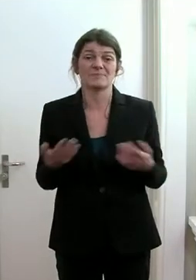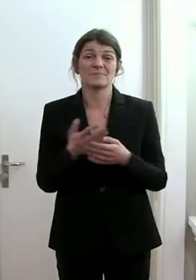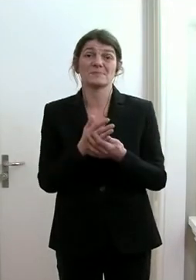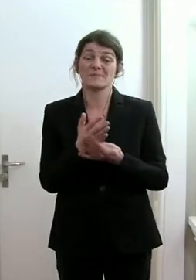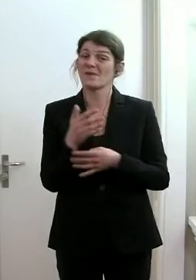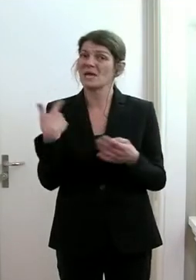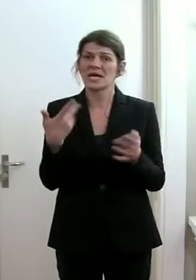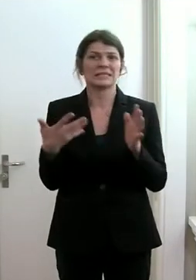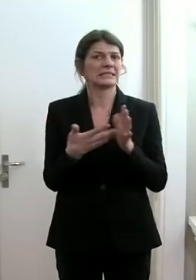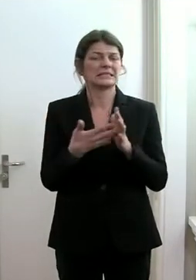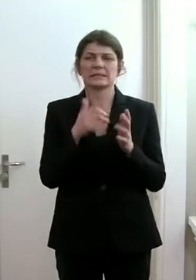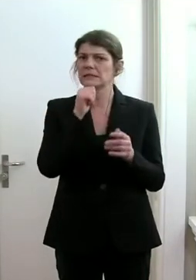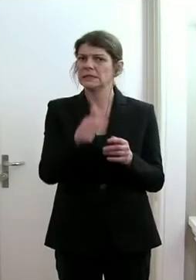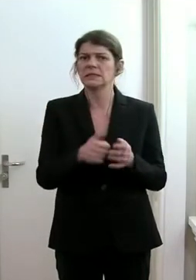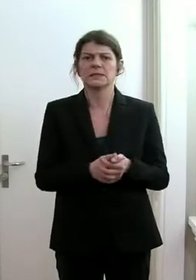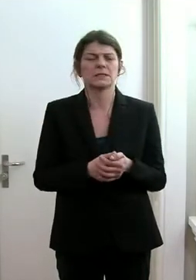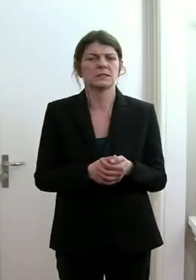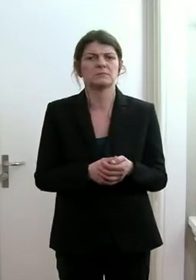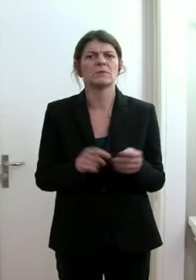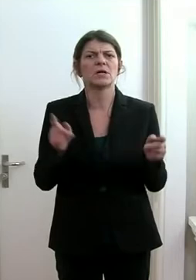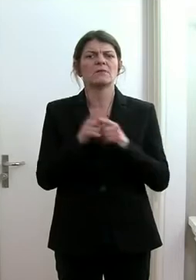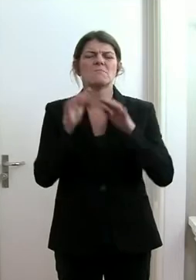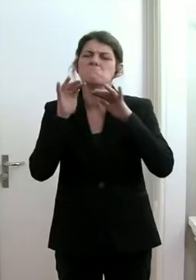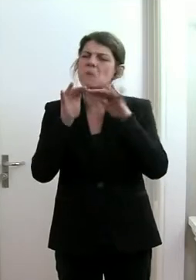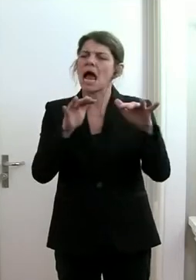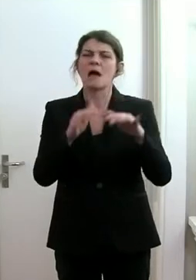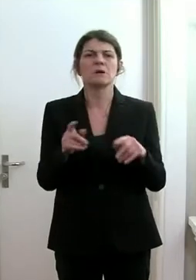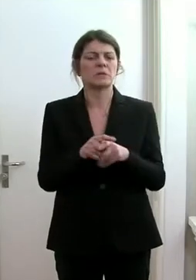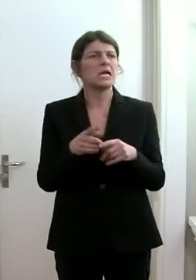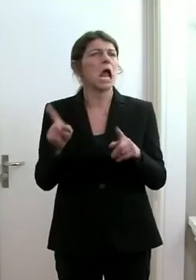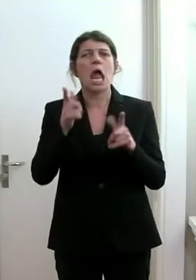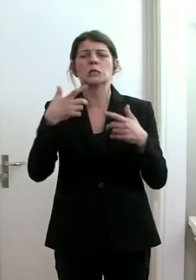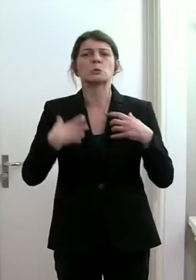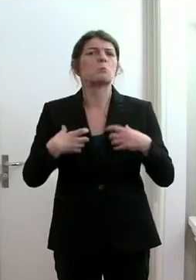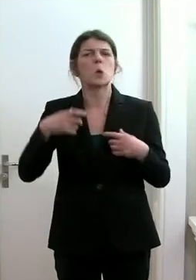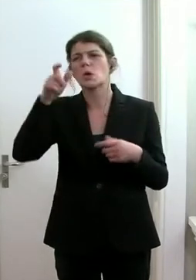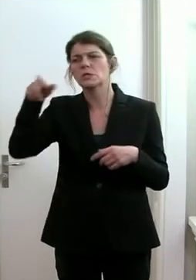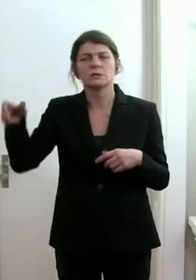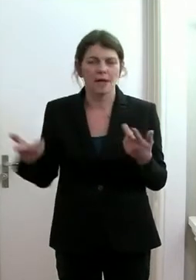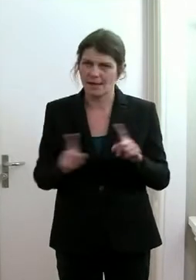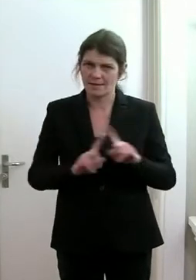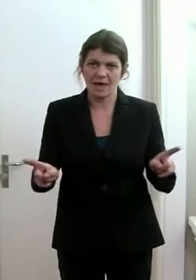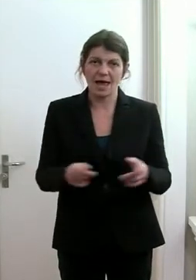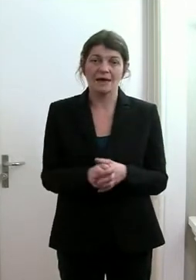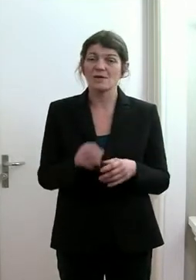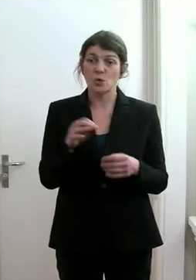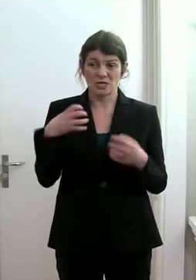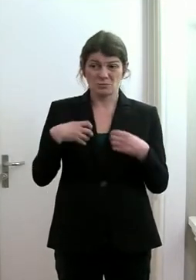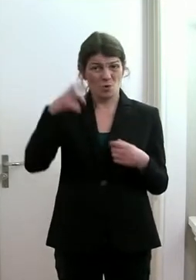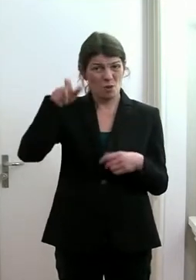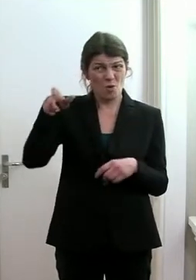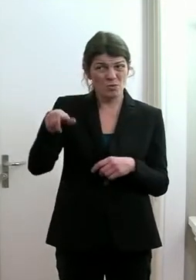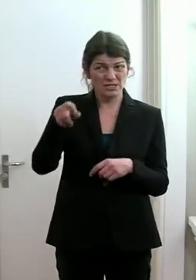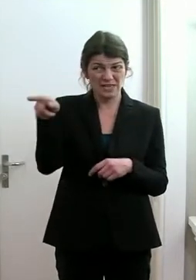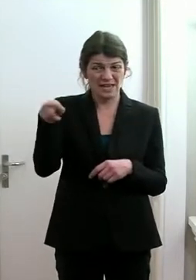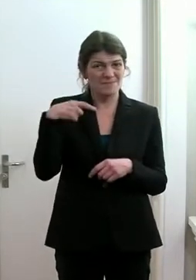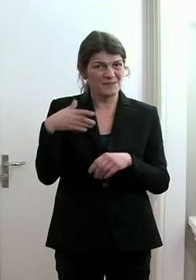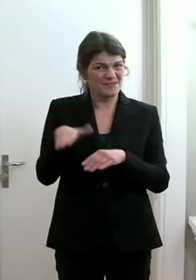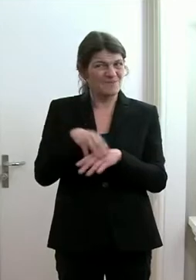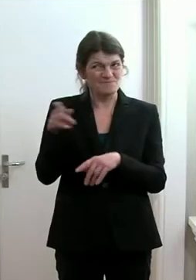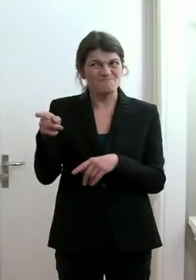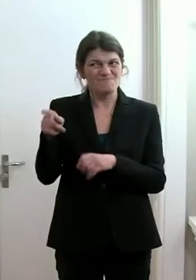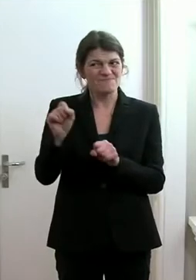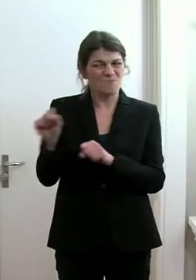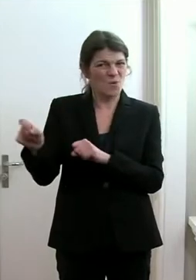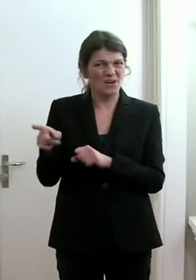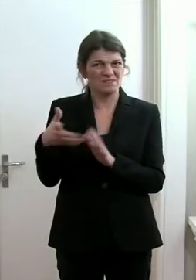nicht massenhaft symptomlose. Wir testen symptomlose genau dort, wo wir glauben, dass wir den meisten Effekt erzielen